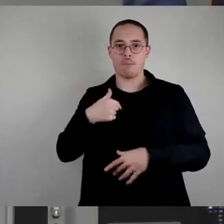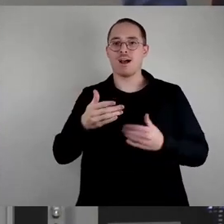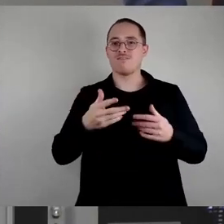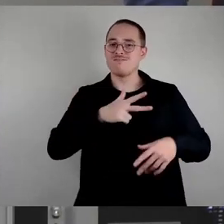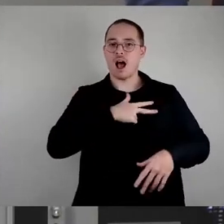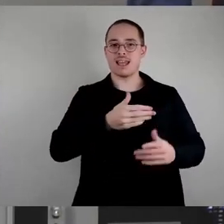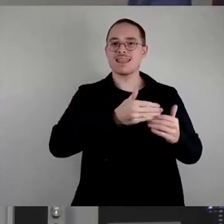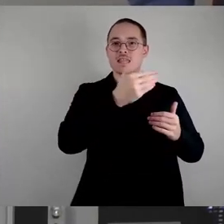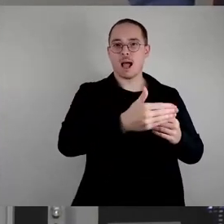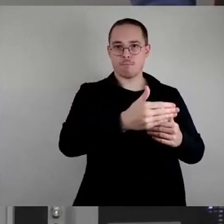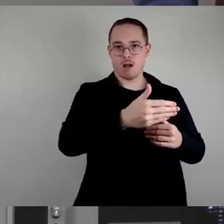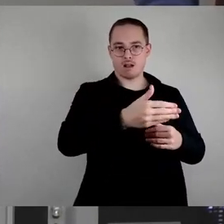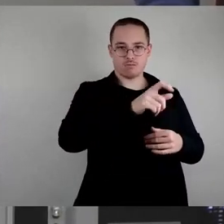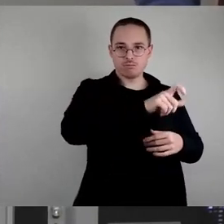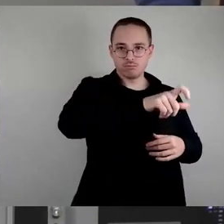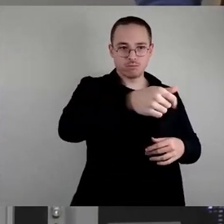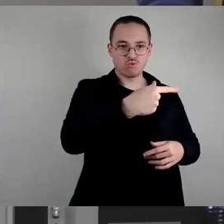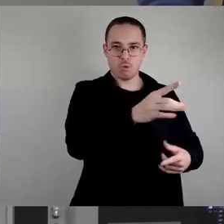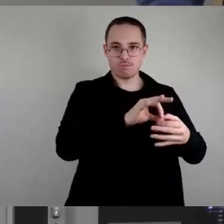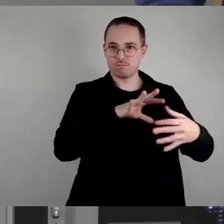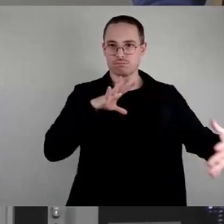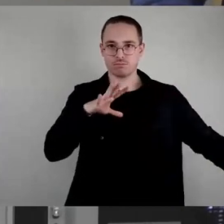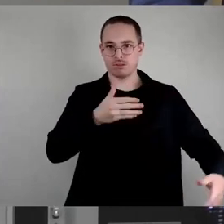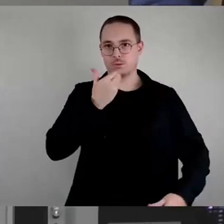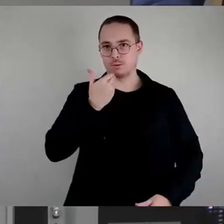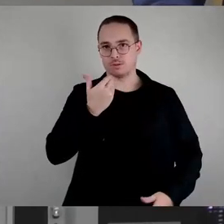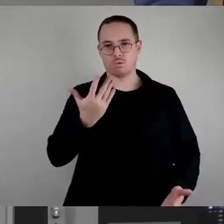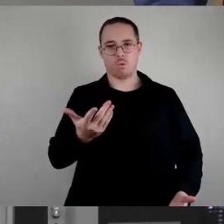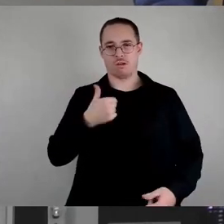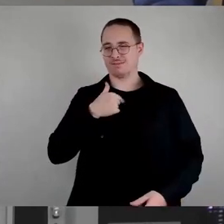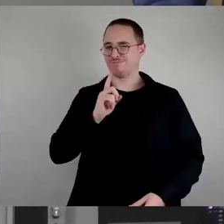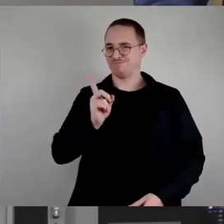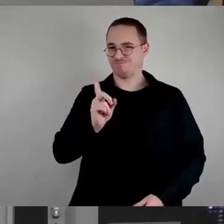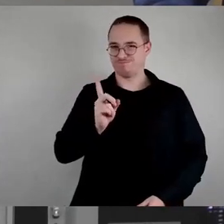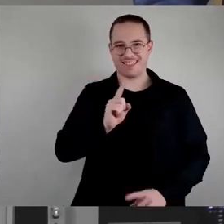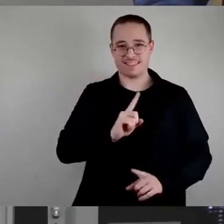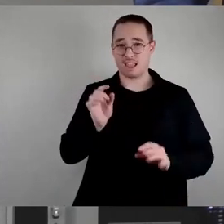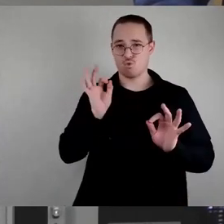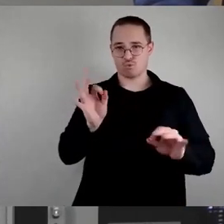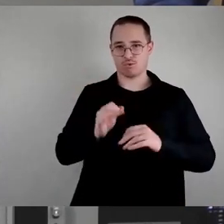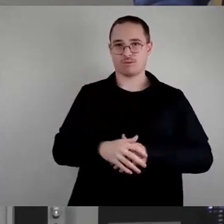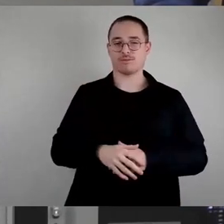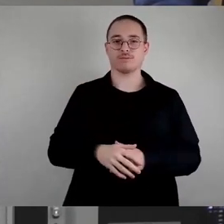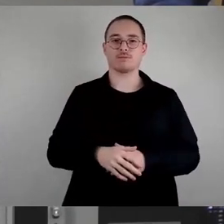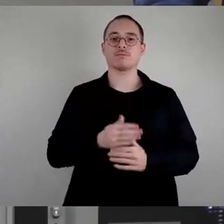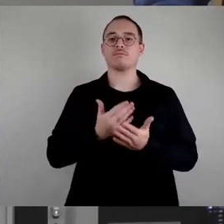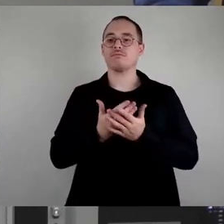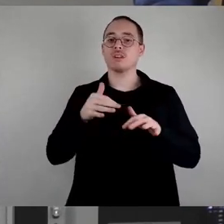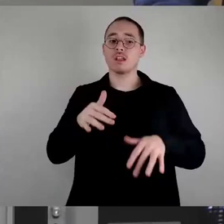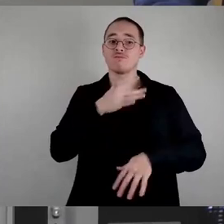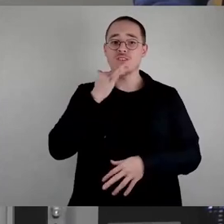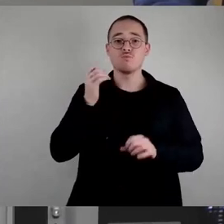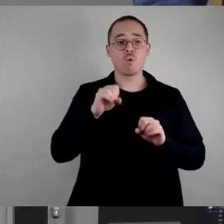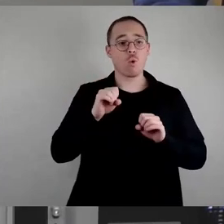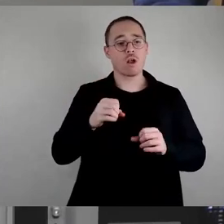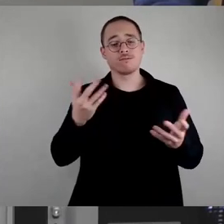Und genauso kritisch sehe ich natürlich den Punkt, dass es hinreichend viele Möglichkeiten gibt, sich auch ehrenamtlich zu engagieren. Wir